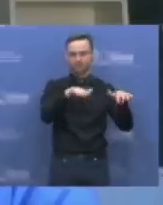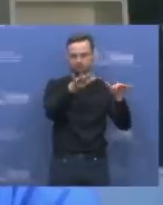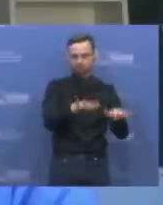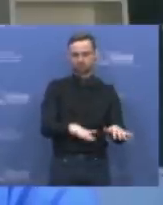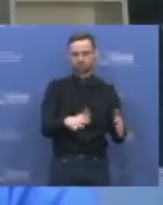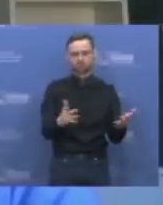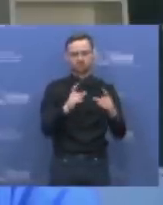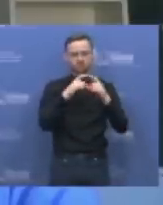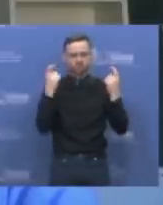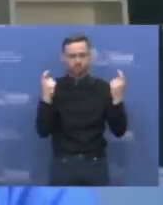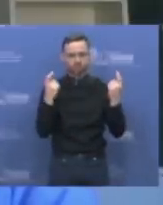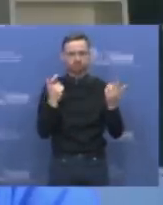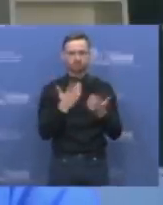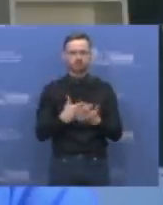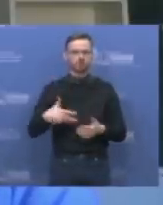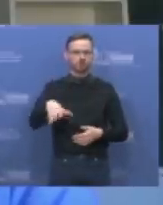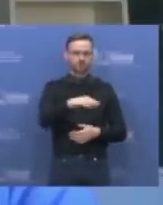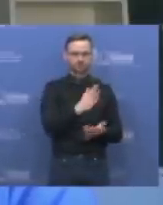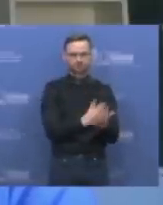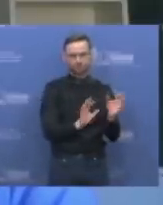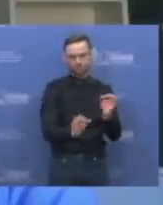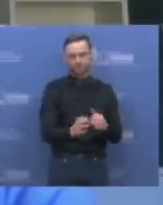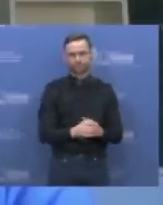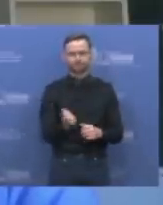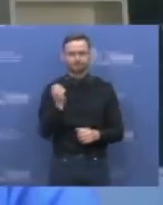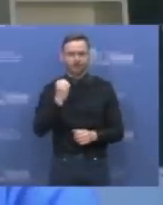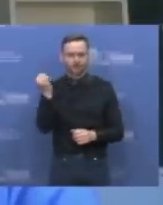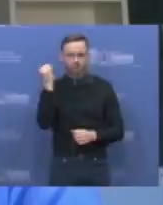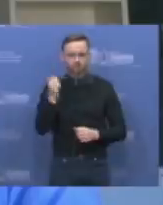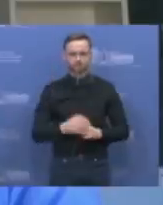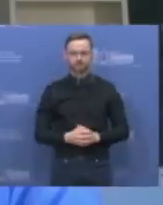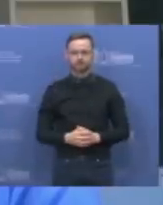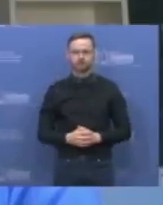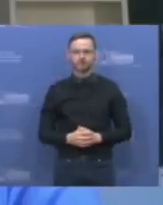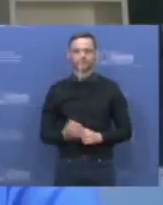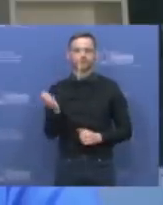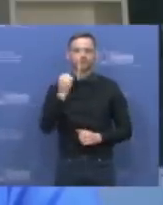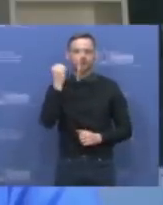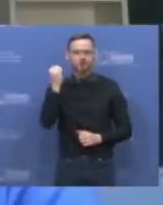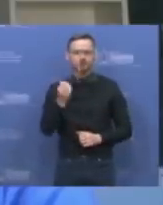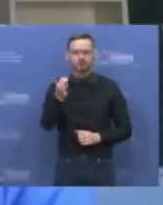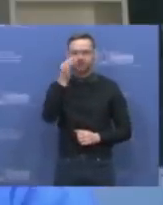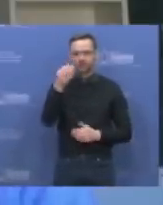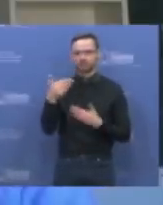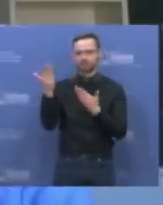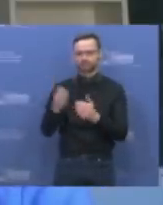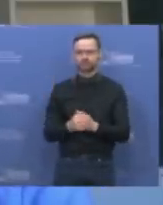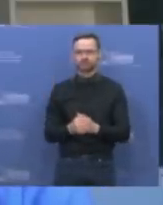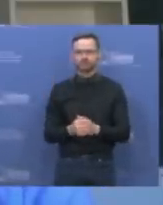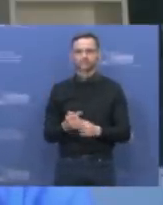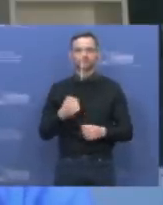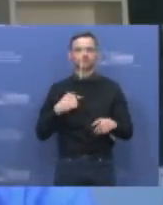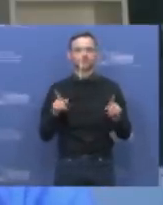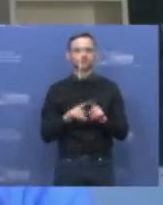nieko įskirius atvykelius seniai nebestebina. Ačiū. Profesoriau, aš gal pasinaudosiu